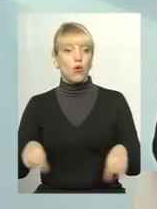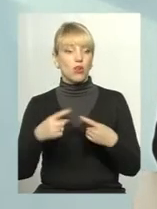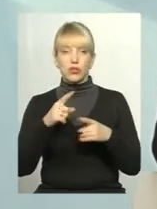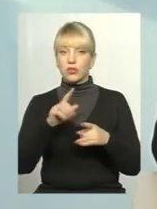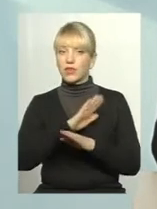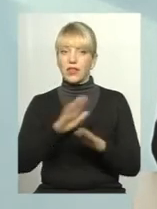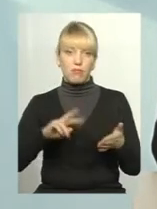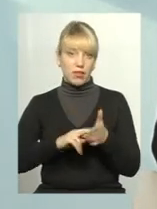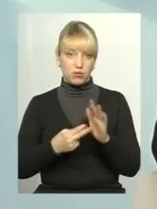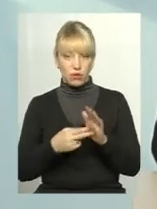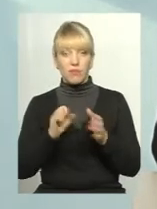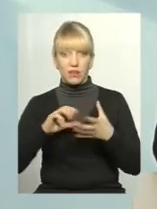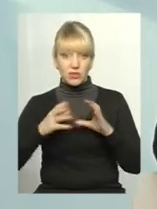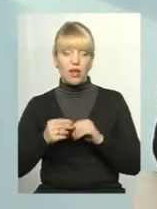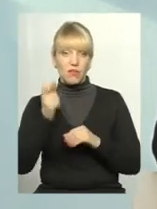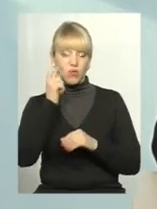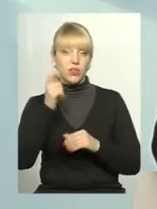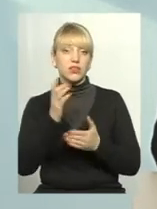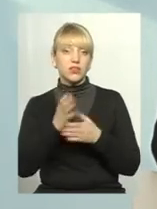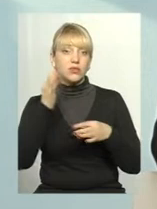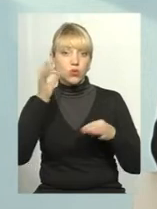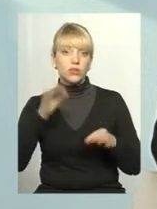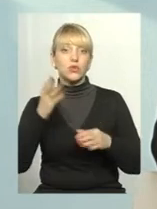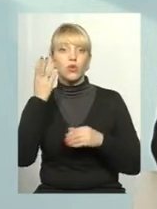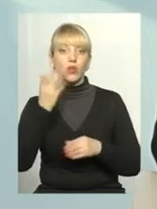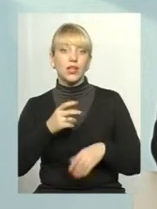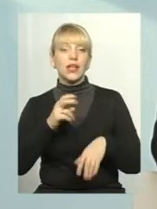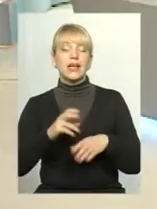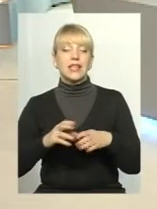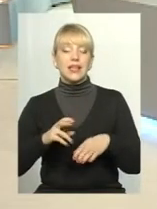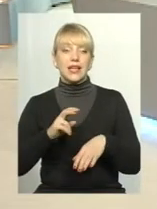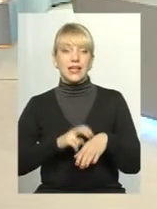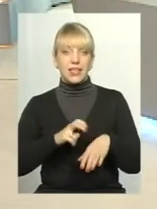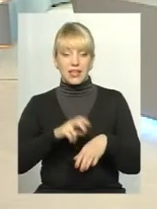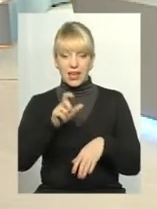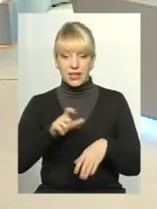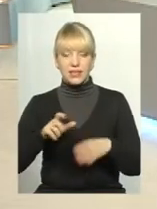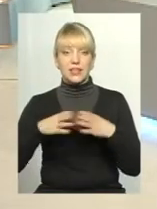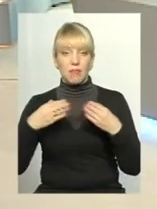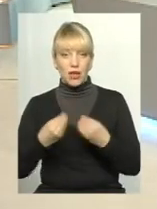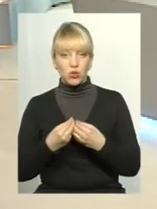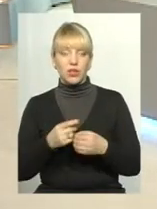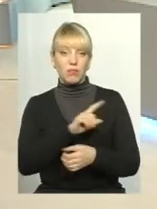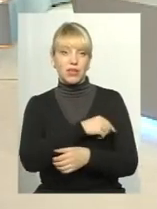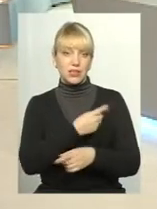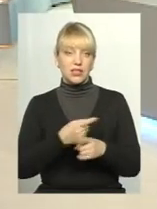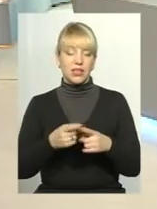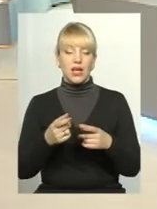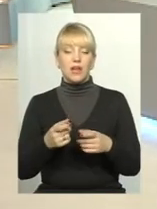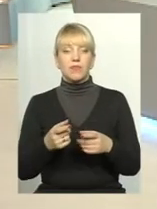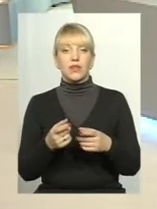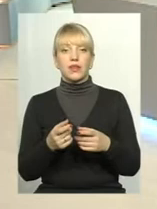плануємо. А взагалі в Україні є досвід, коли лікарі сімейної медицини оформляли ліцензію,